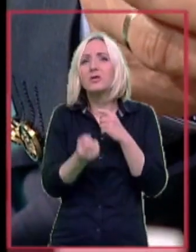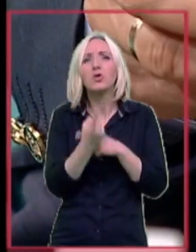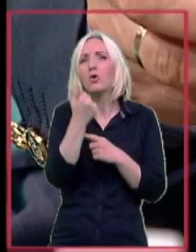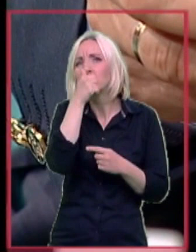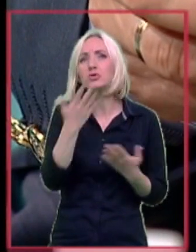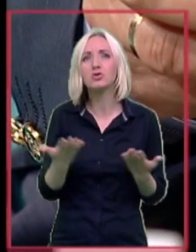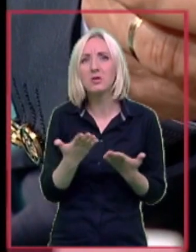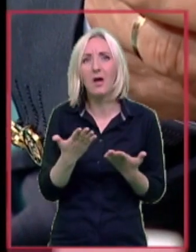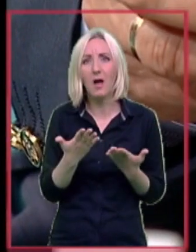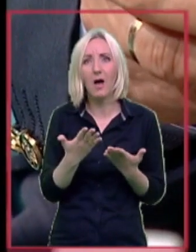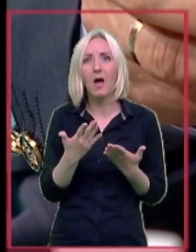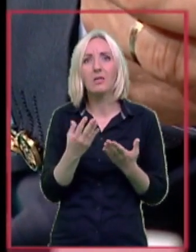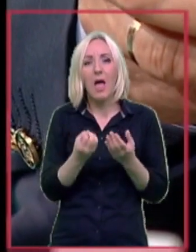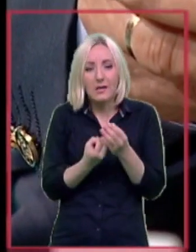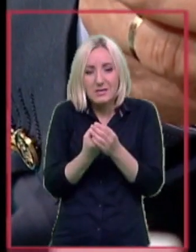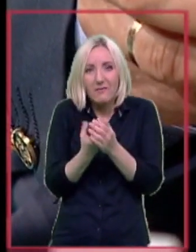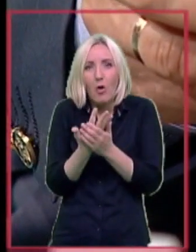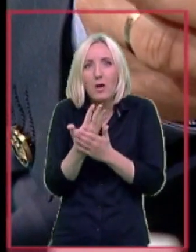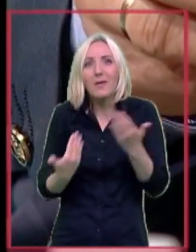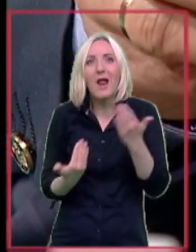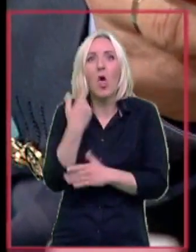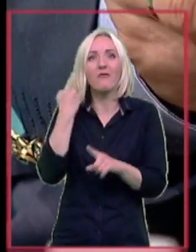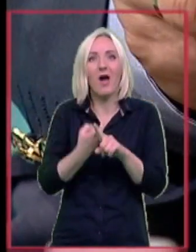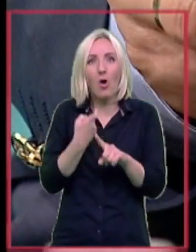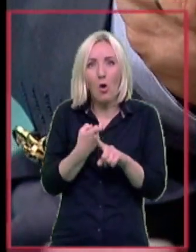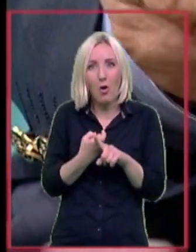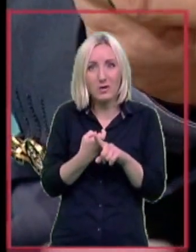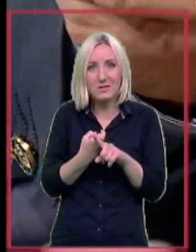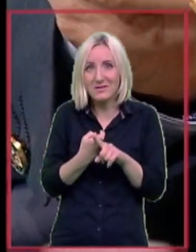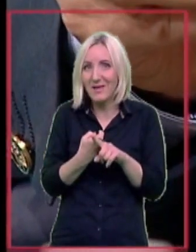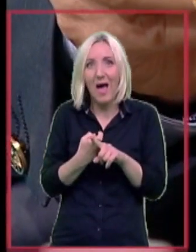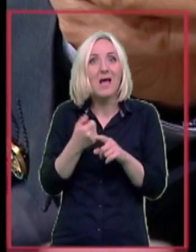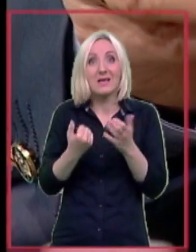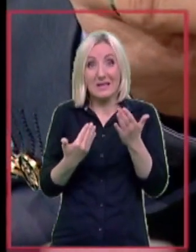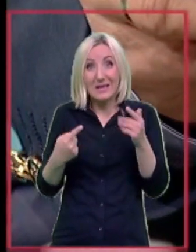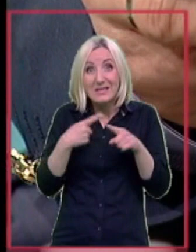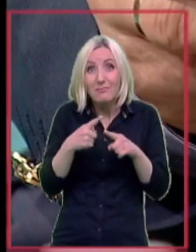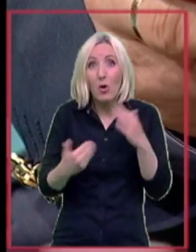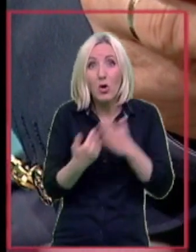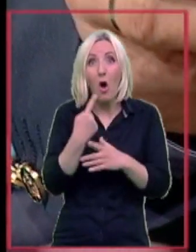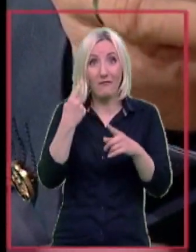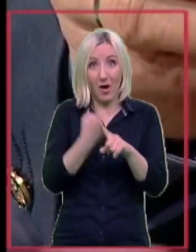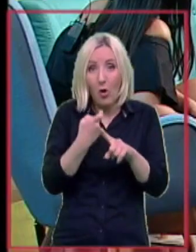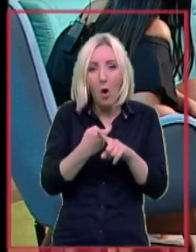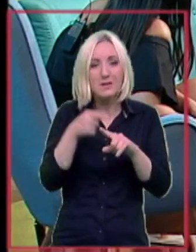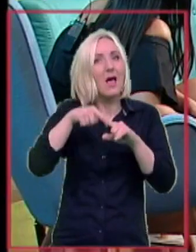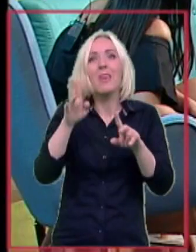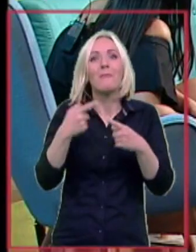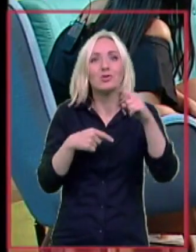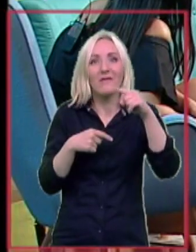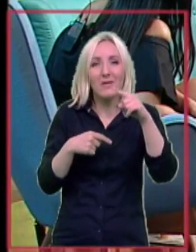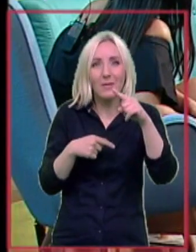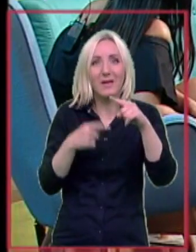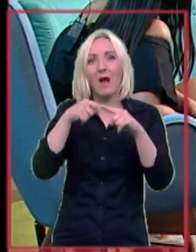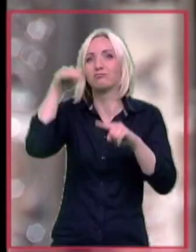da dođe do formiranja te nove kosti i u toj situaciji on ne može prestaviti da vibrije i ta dolaze do naglog pada sluha. I